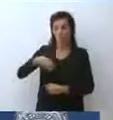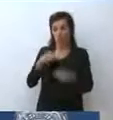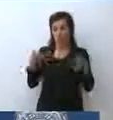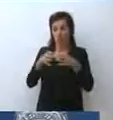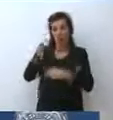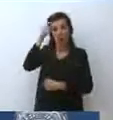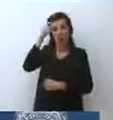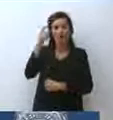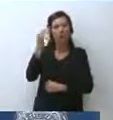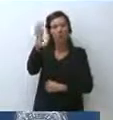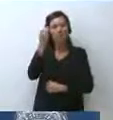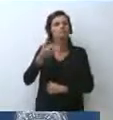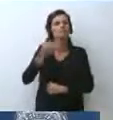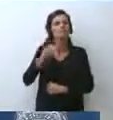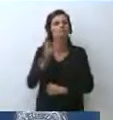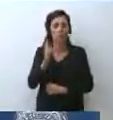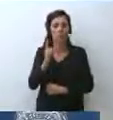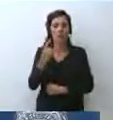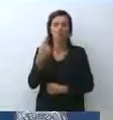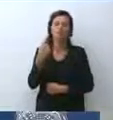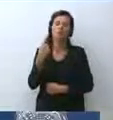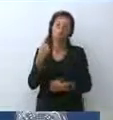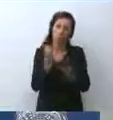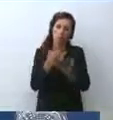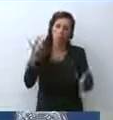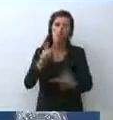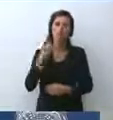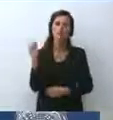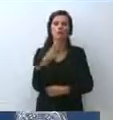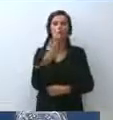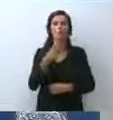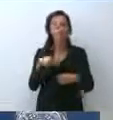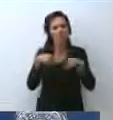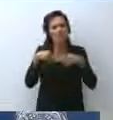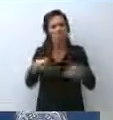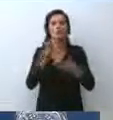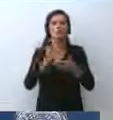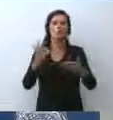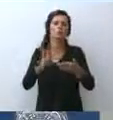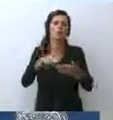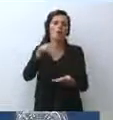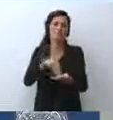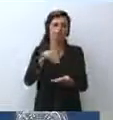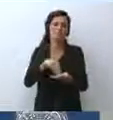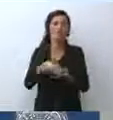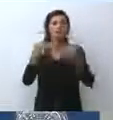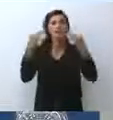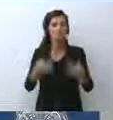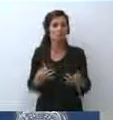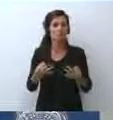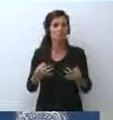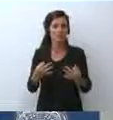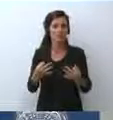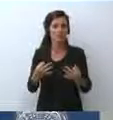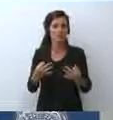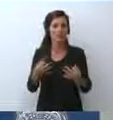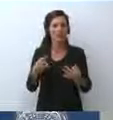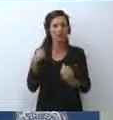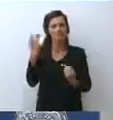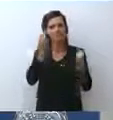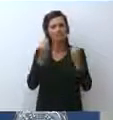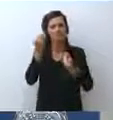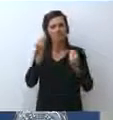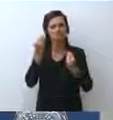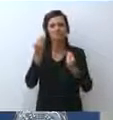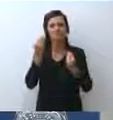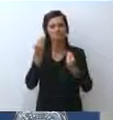assoluta che noi abbiamo, far rientrare tutti in sicurezza e in presenza. E io spero che ben presto avremo un numero